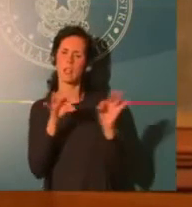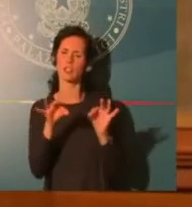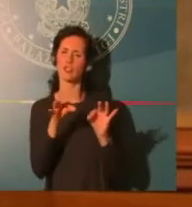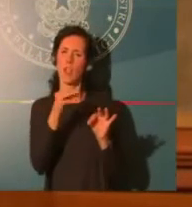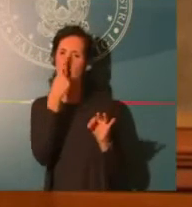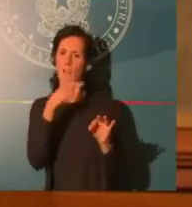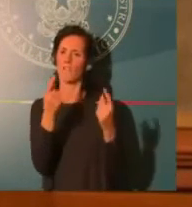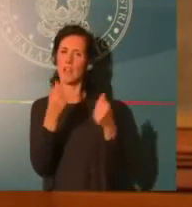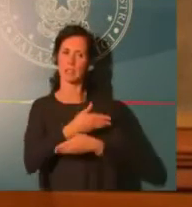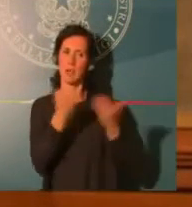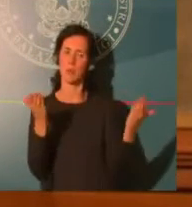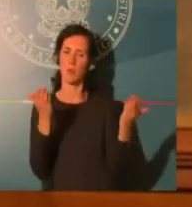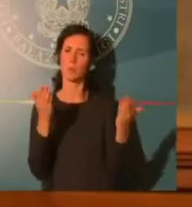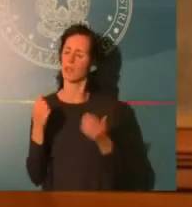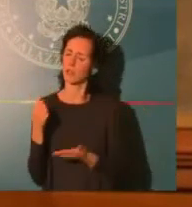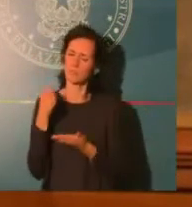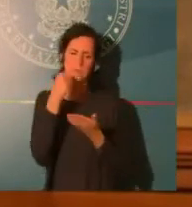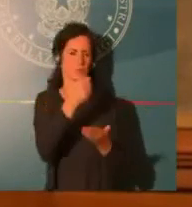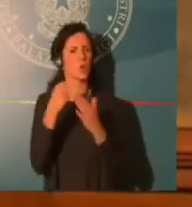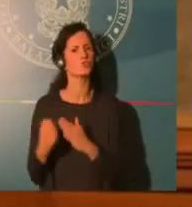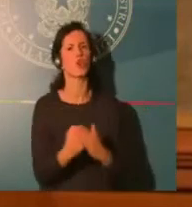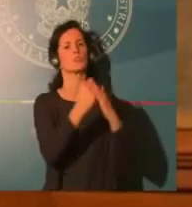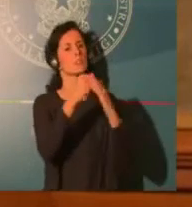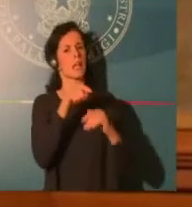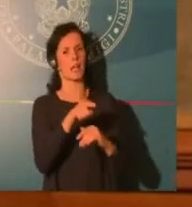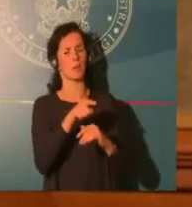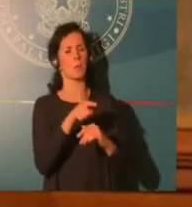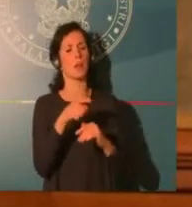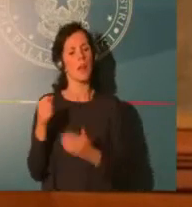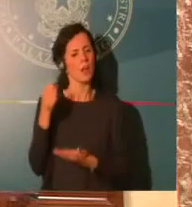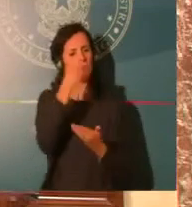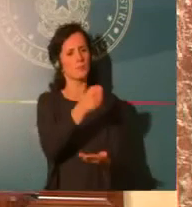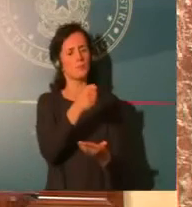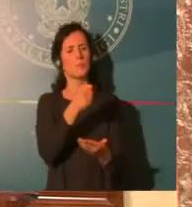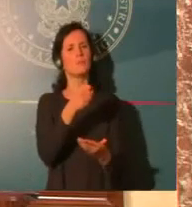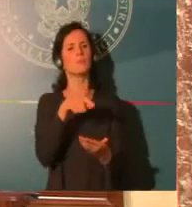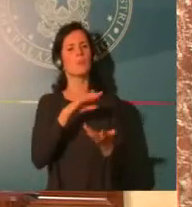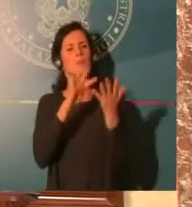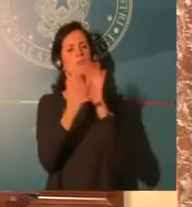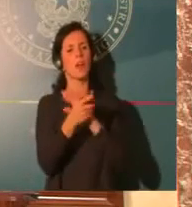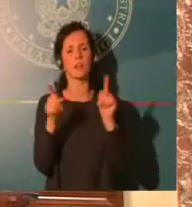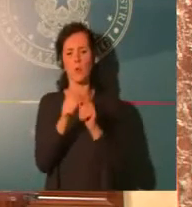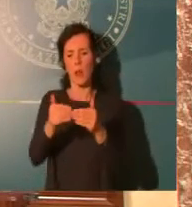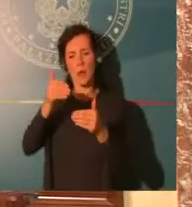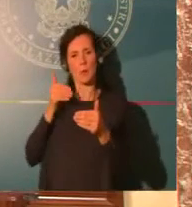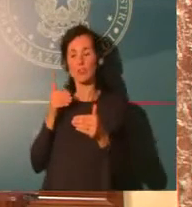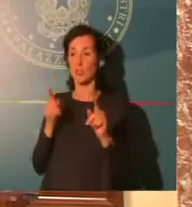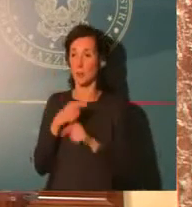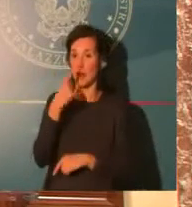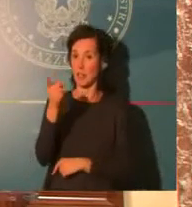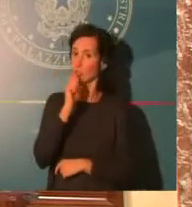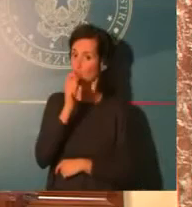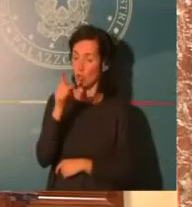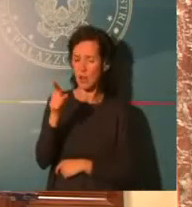quelli precedentemente dalle Avvocati e giustamente esclusi dal Presidente del Consiglio. Grazie, grazie a tutti.